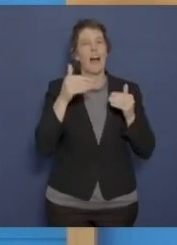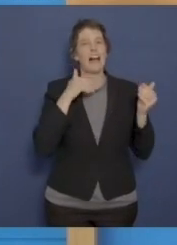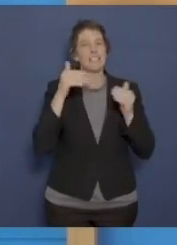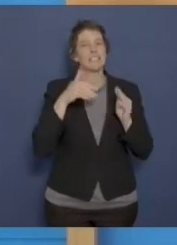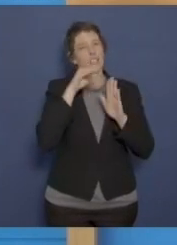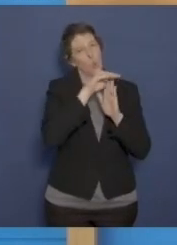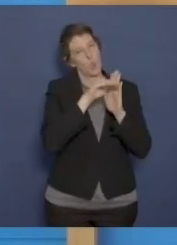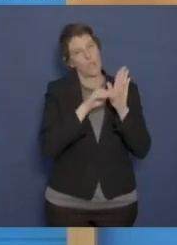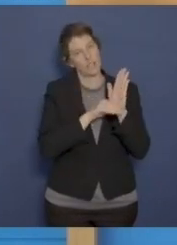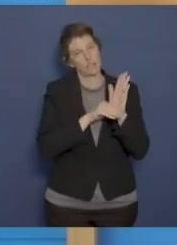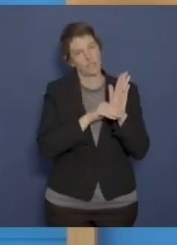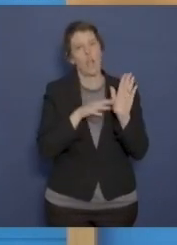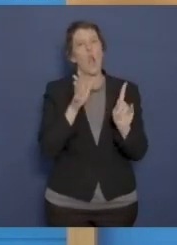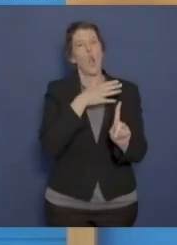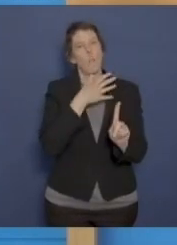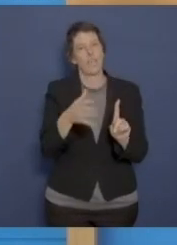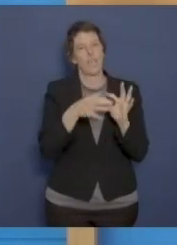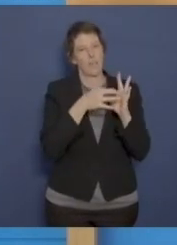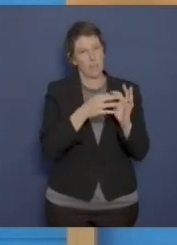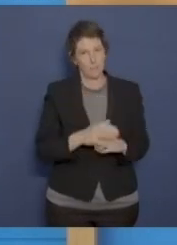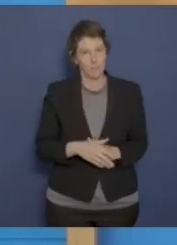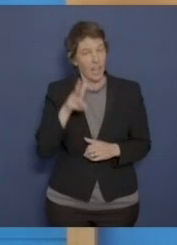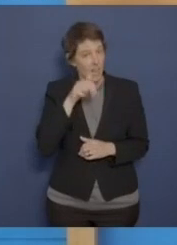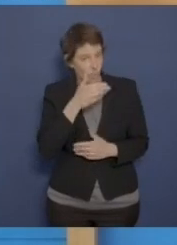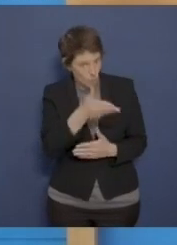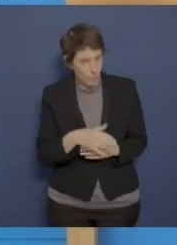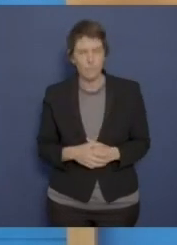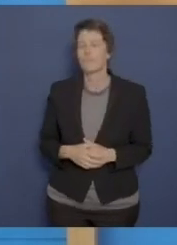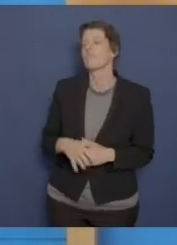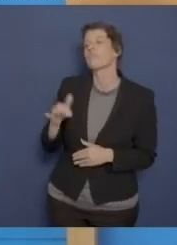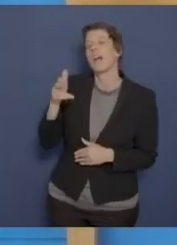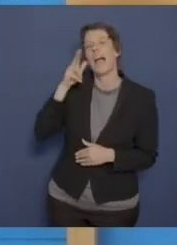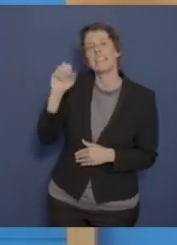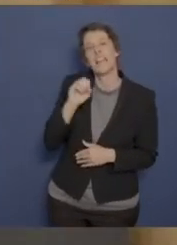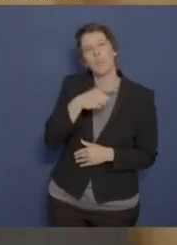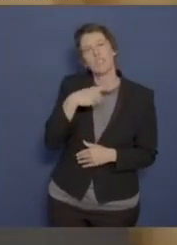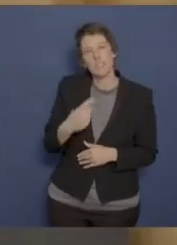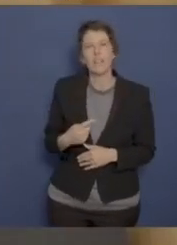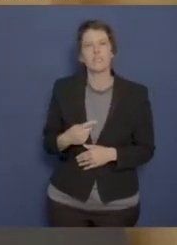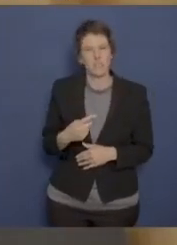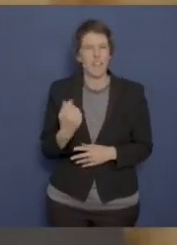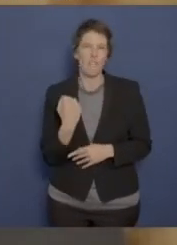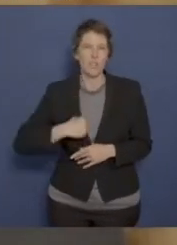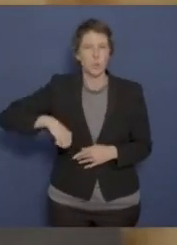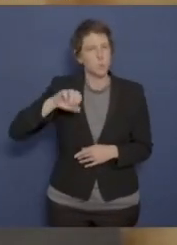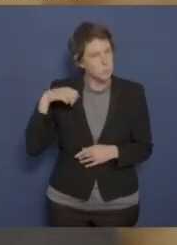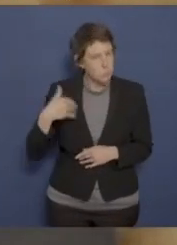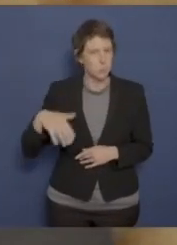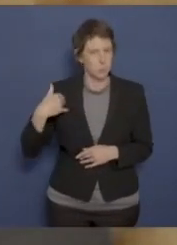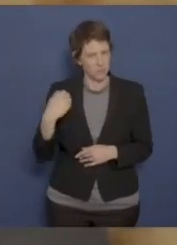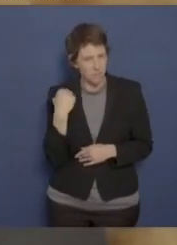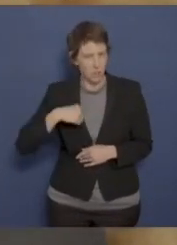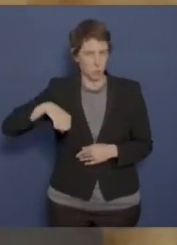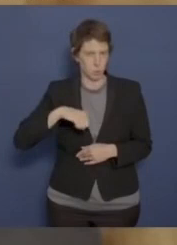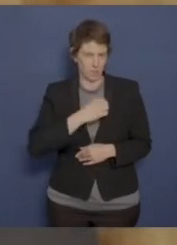Lobby an. Herr Jung. Herr Sabat, Sie hatten von nicht unerheblichen Verstößen im Rahmen des Verhaltenskodex